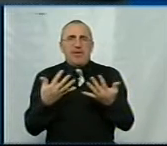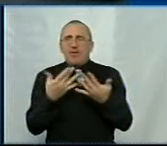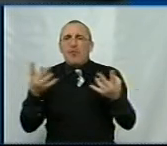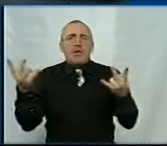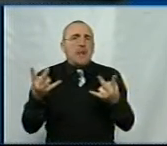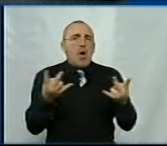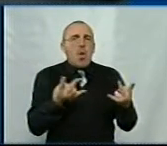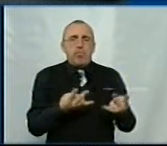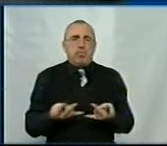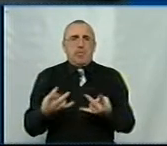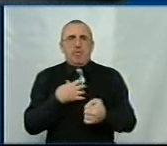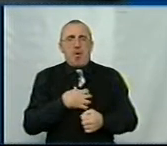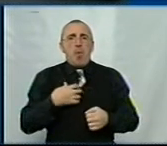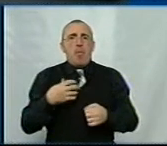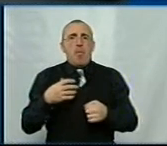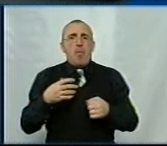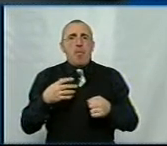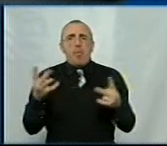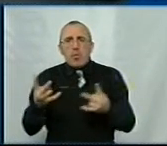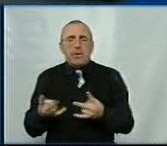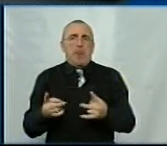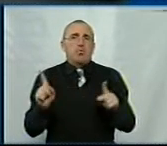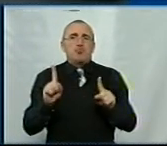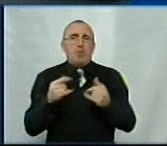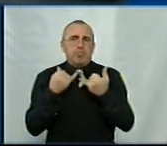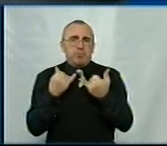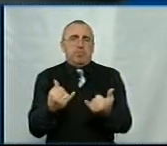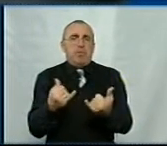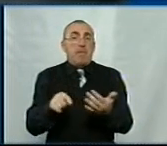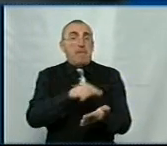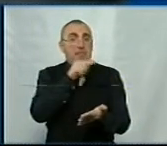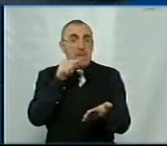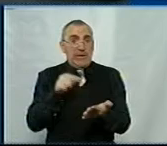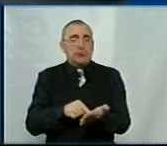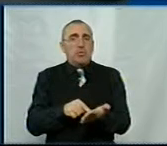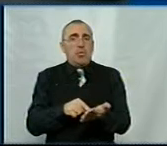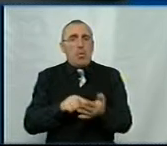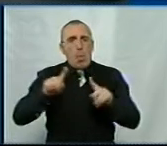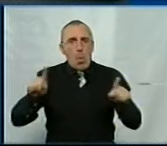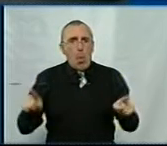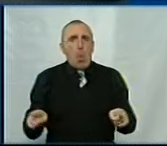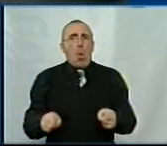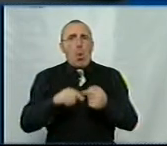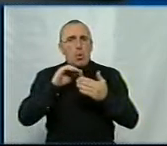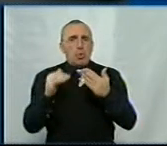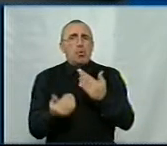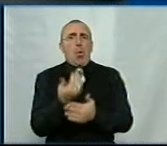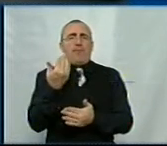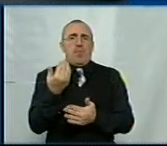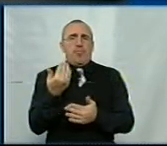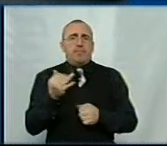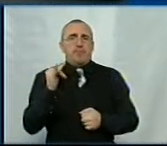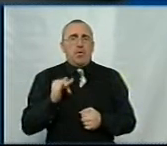необхідні потреби для того, щоб місто оновлювалося, місто